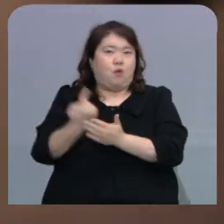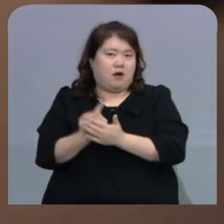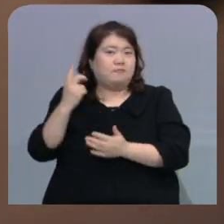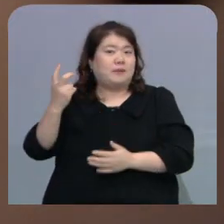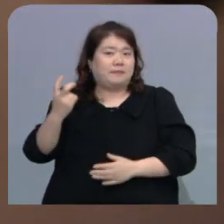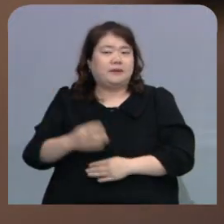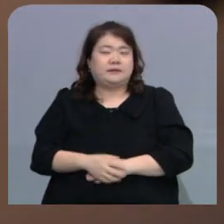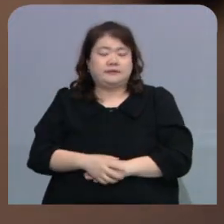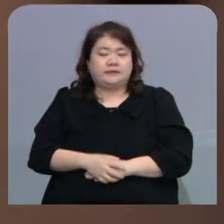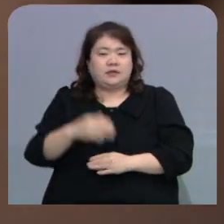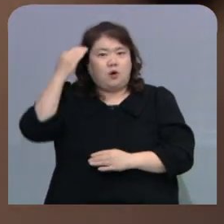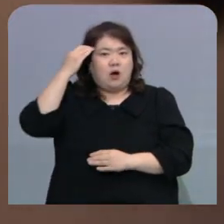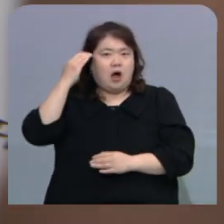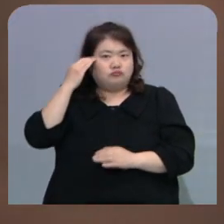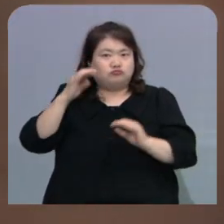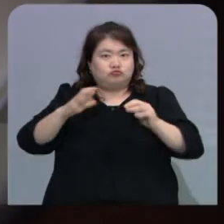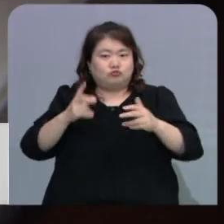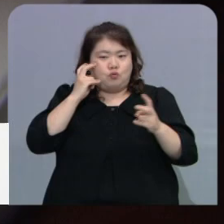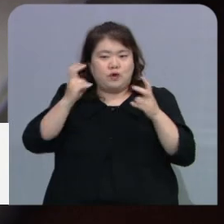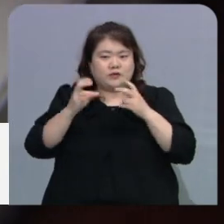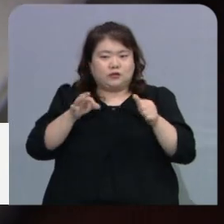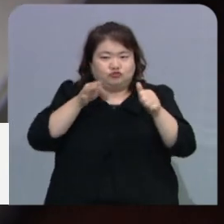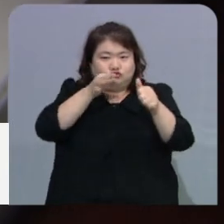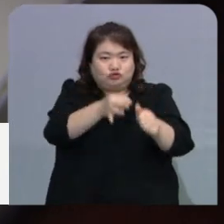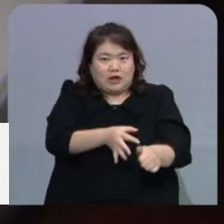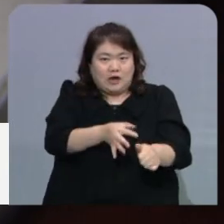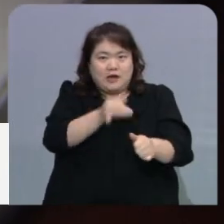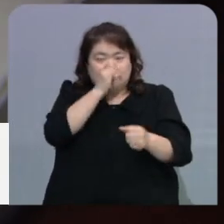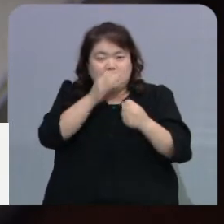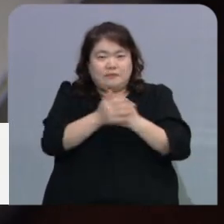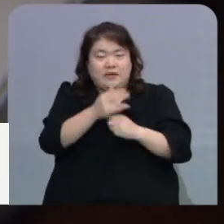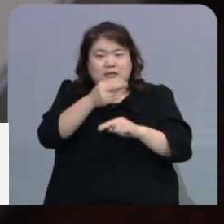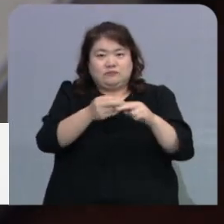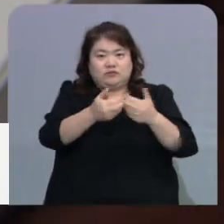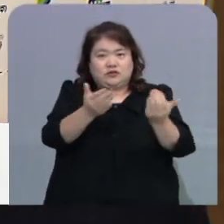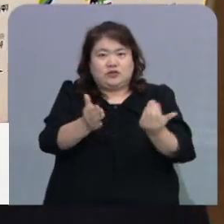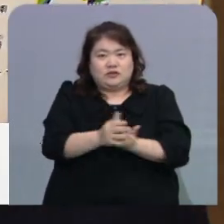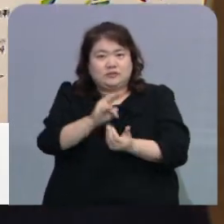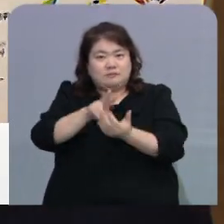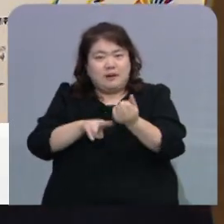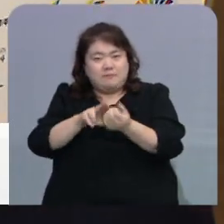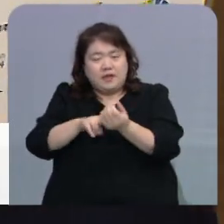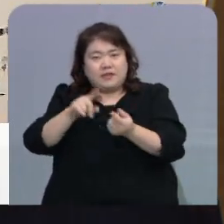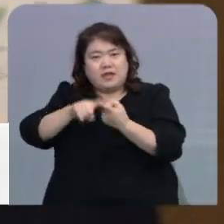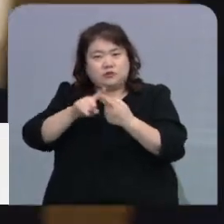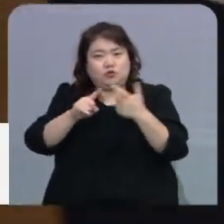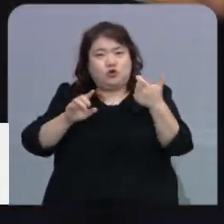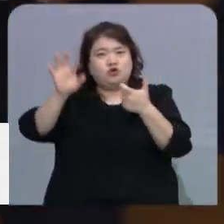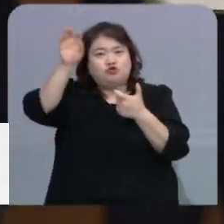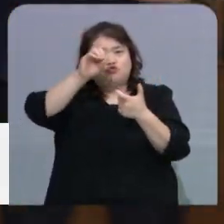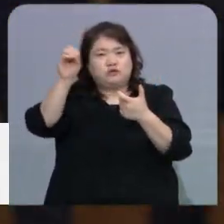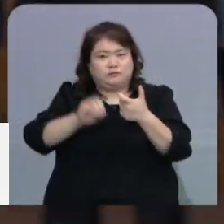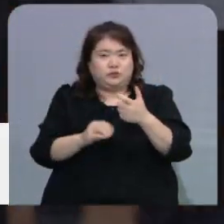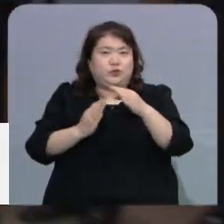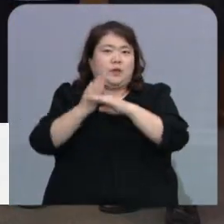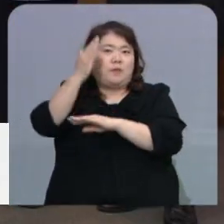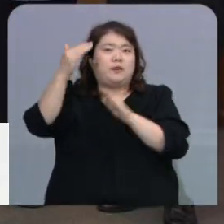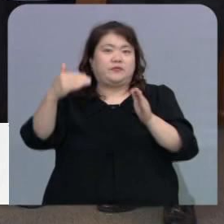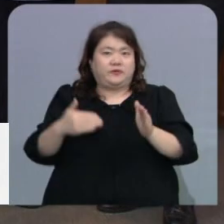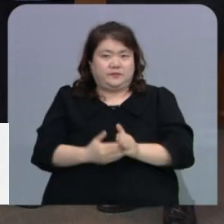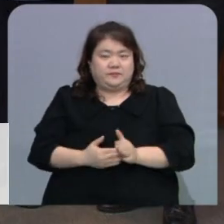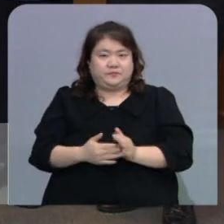국내 기업의 잇딴 투자로 지지부진했던 국가식품 클러스터 분양률도 60%를 넘어섰습니다.